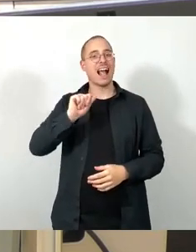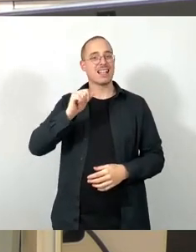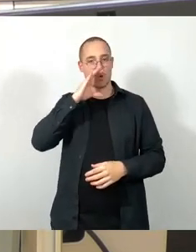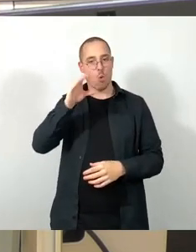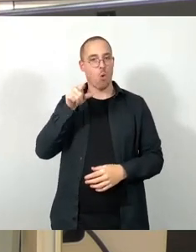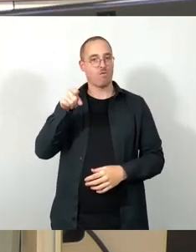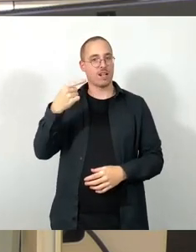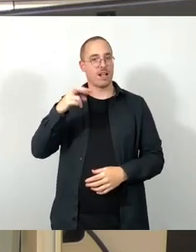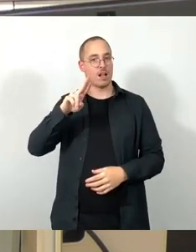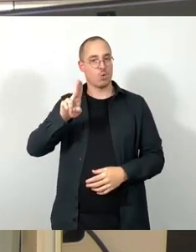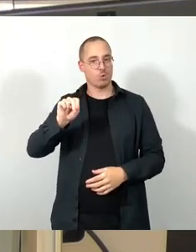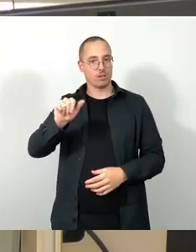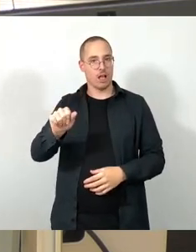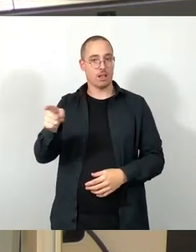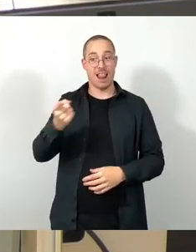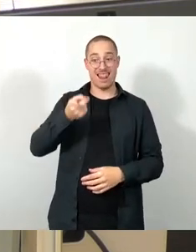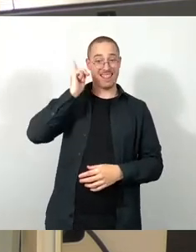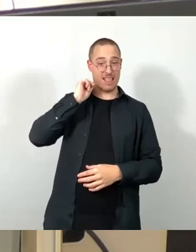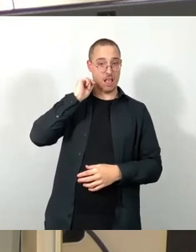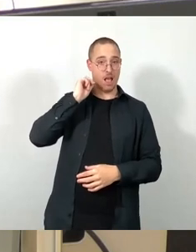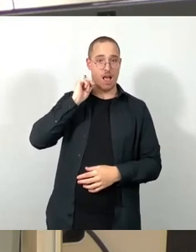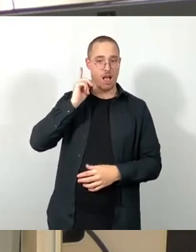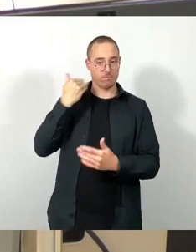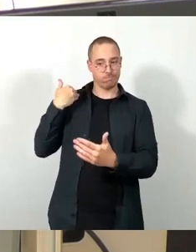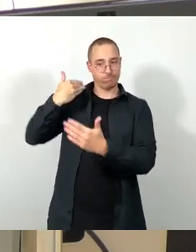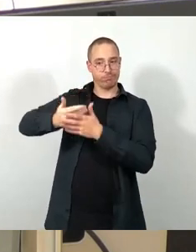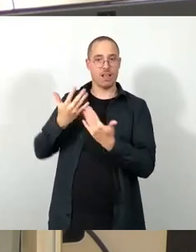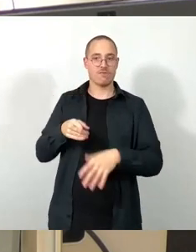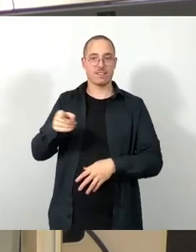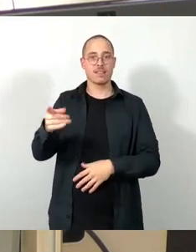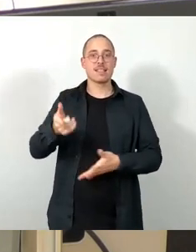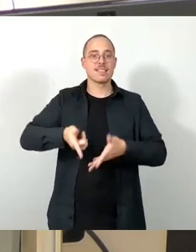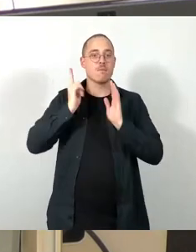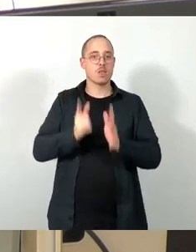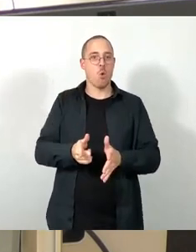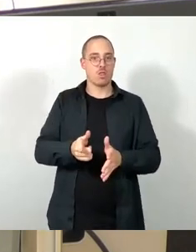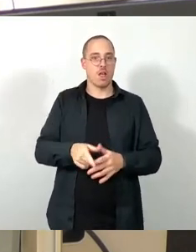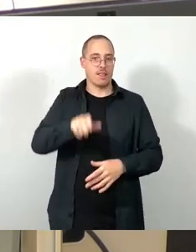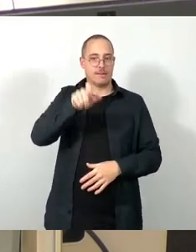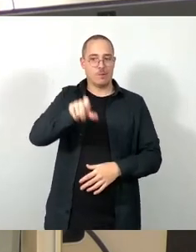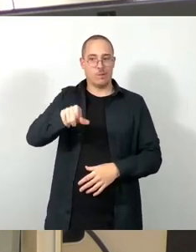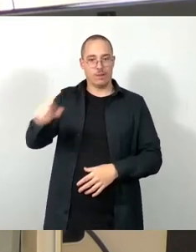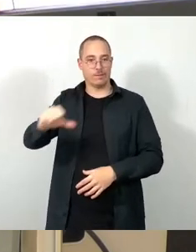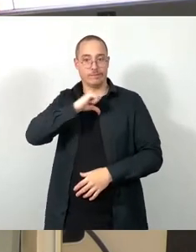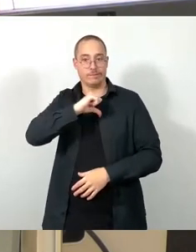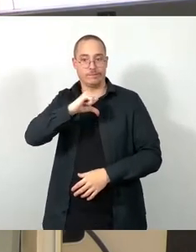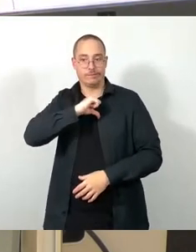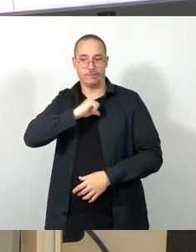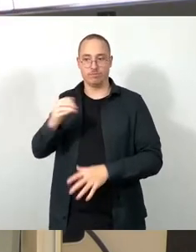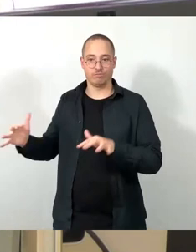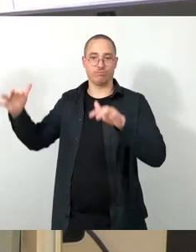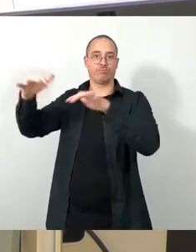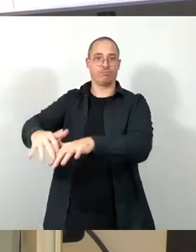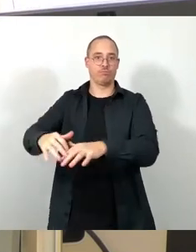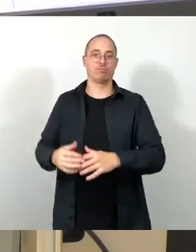vergangenen Jahr mehr als 700 interessierte Nachbarinnen und Nachbarn zugange. Bei Hofrundgängen, bei Zeitzeugengespräche,